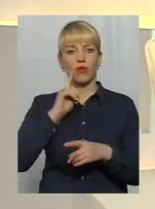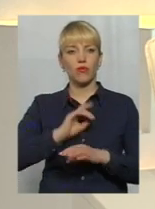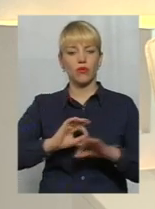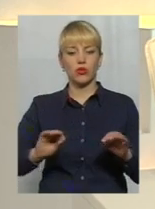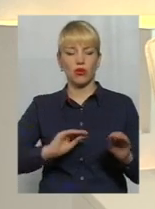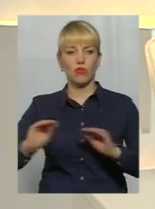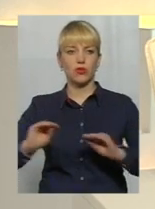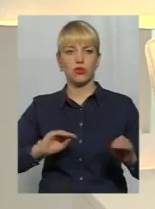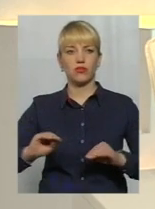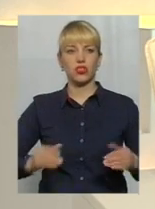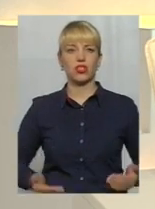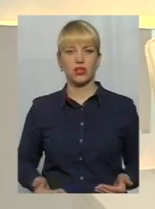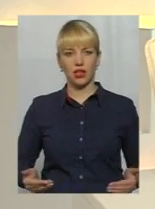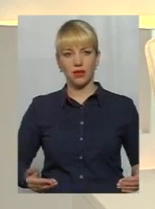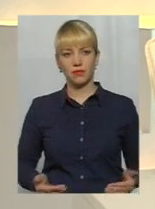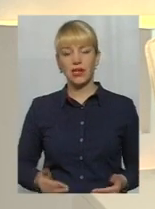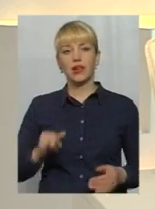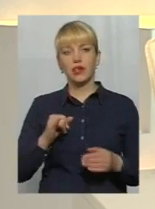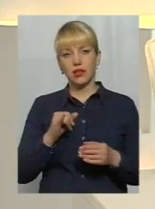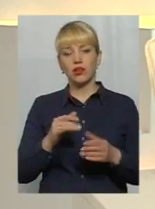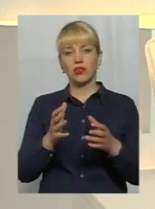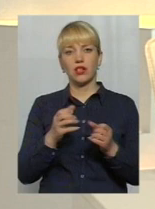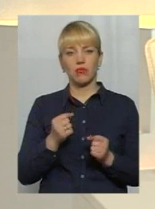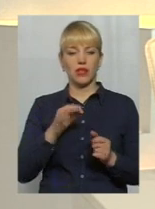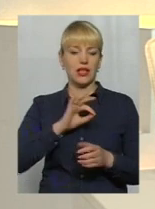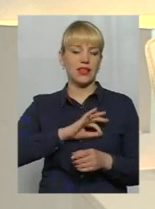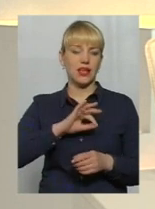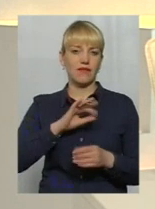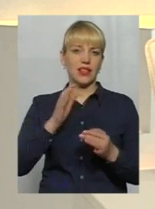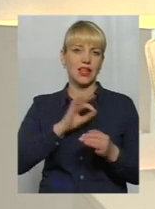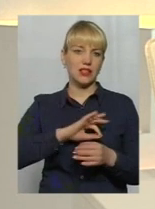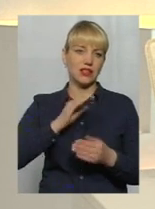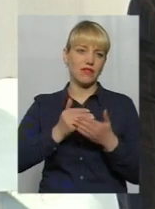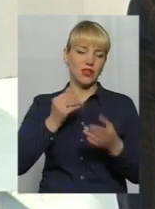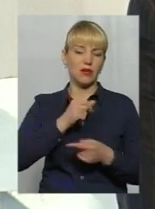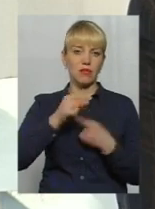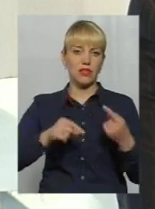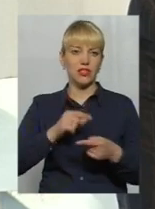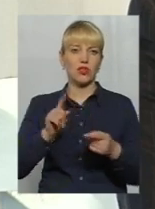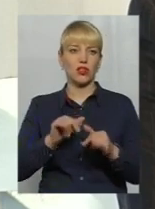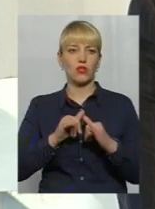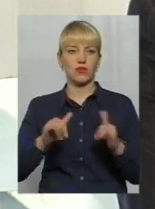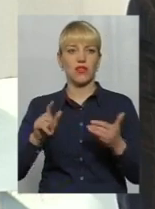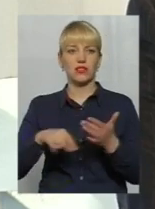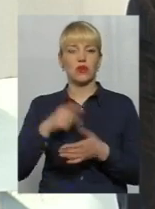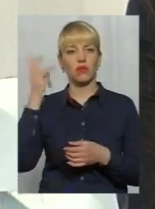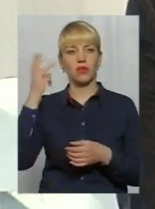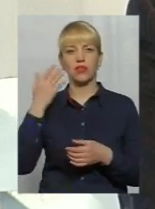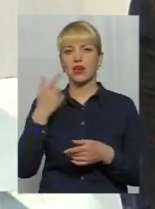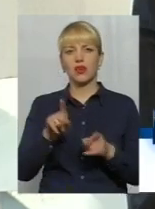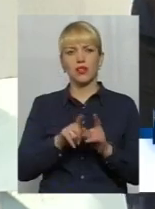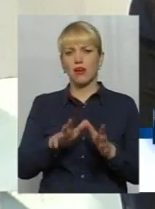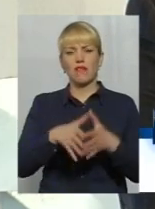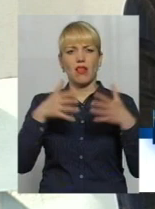облаштовували комфортне життя і отримували дивіденти від бізнесу, який розвивається саме в Хмельницькому. Це таке, знаєте, дуже